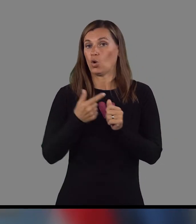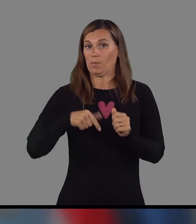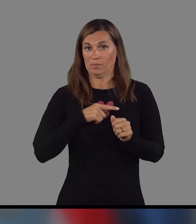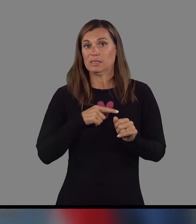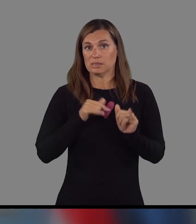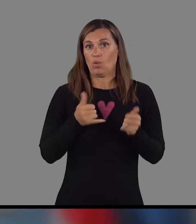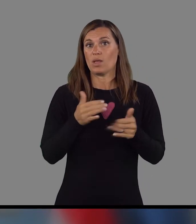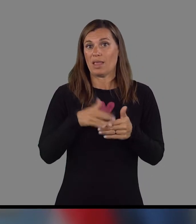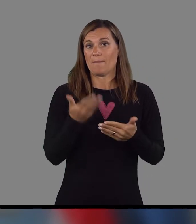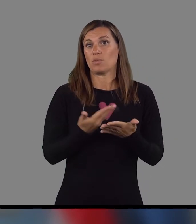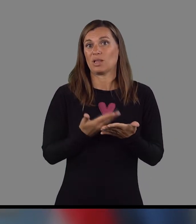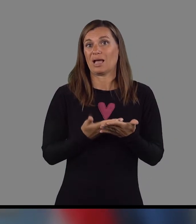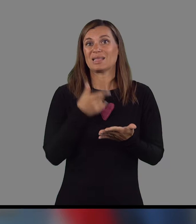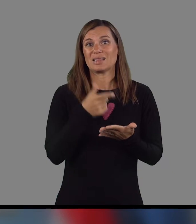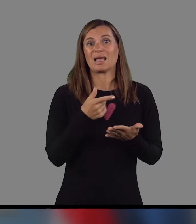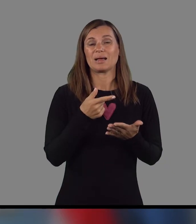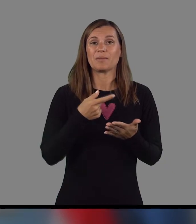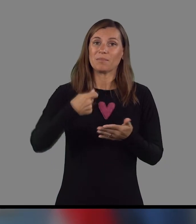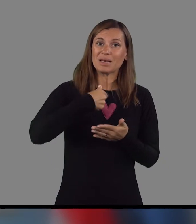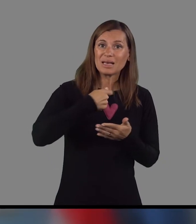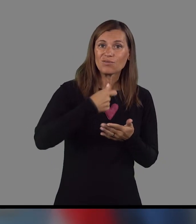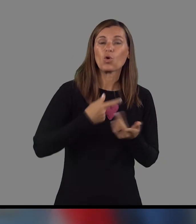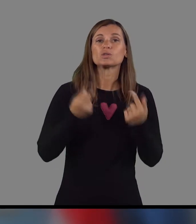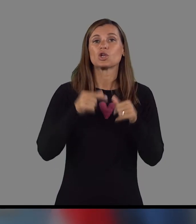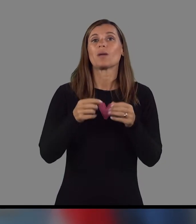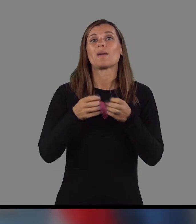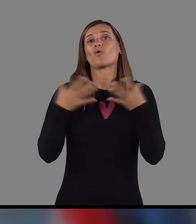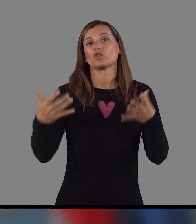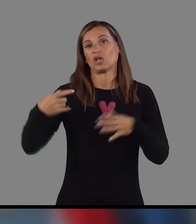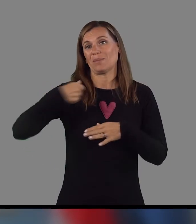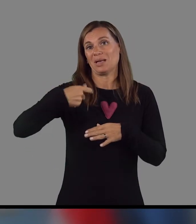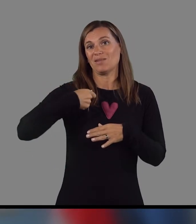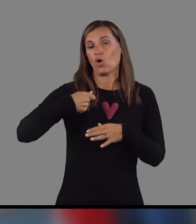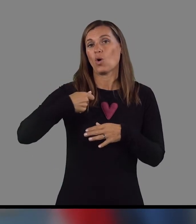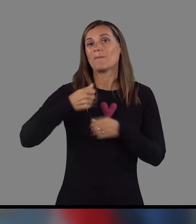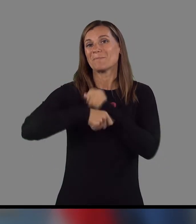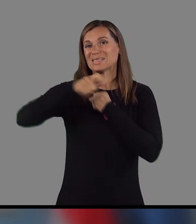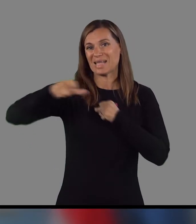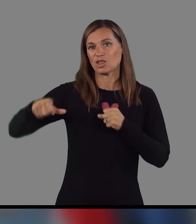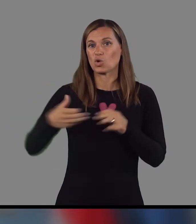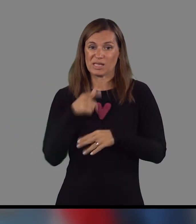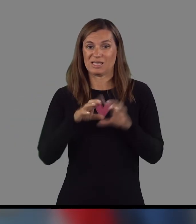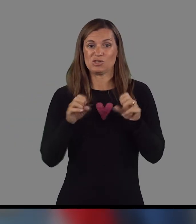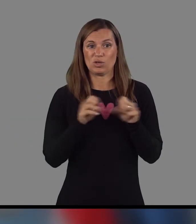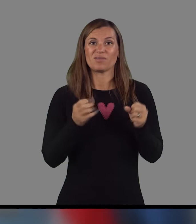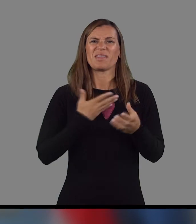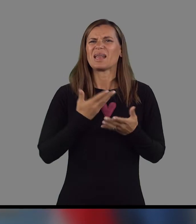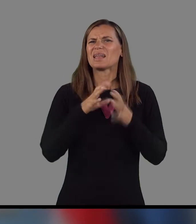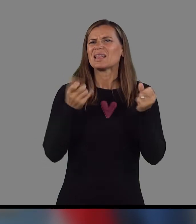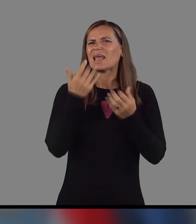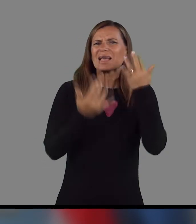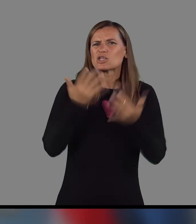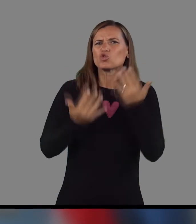Mi smo na podlagi teh priljivov oziroma povečanih priljivov pacijentov za te storitve naredili neke